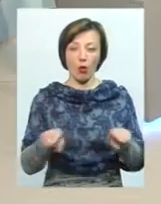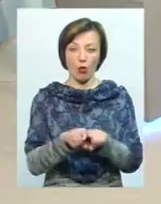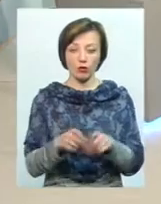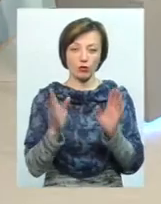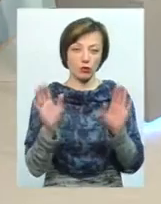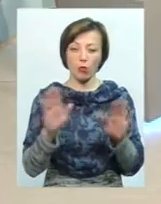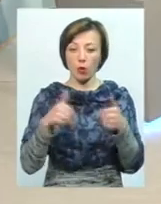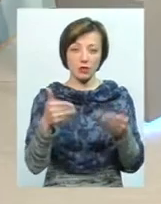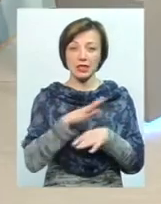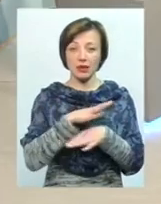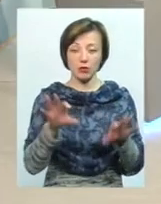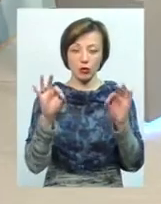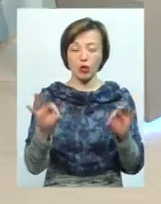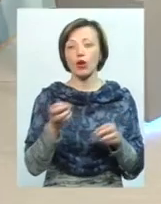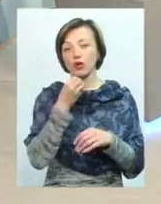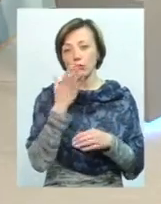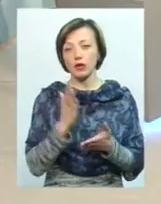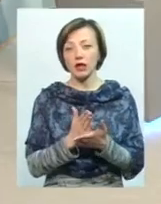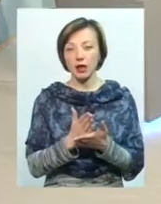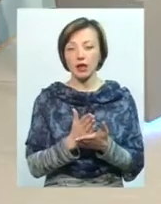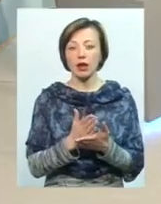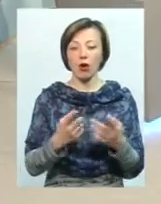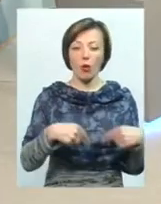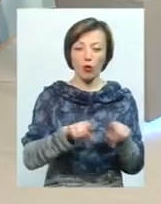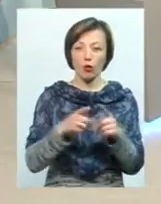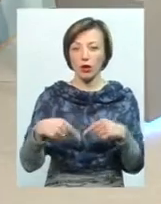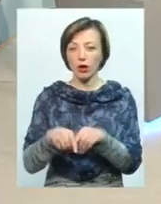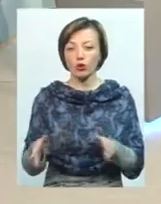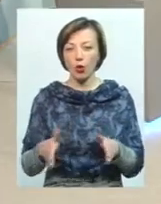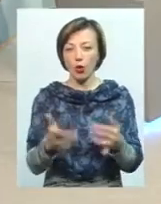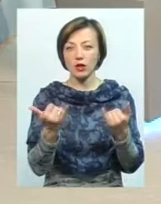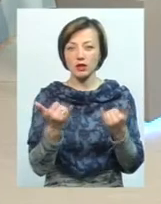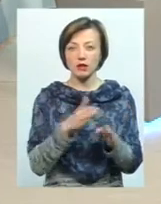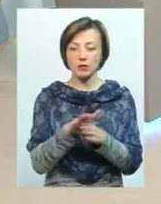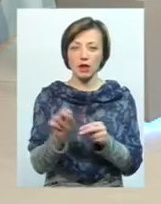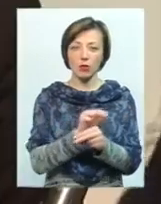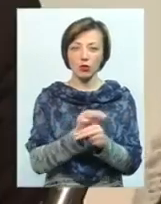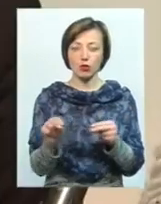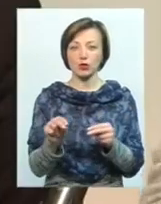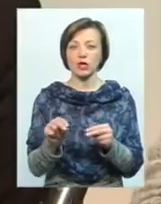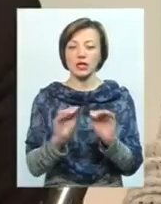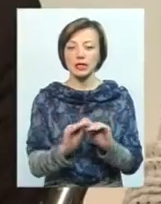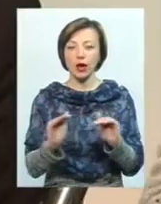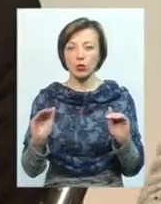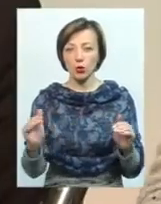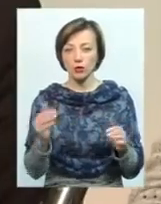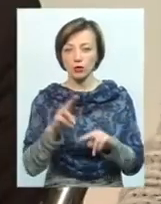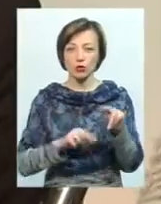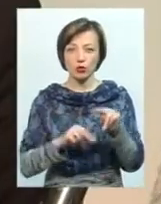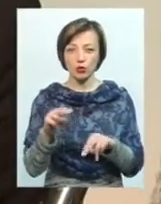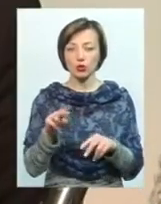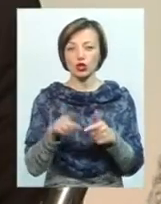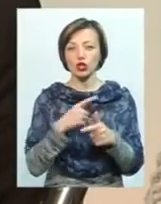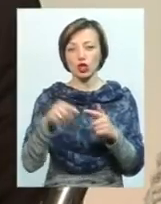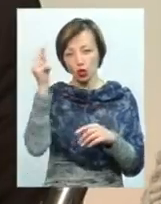пропозиції не було. Добре, що там є хороші округи, де дороги зараз капітально ремонтують, садочки там, наприклад, будуються,